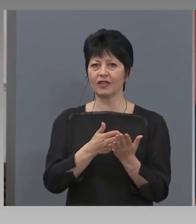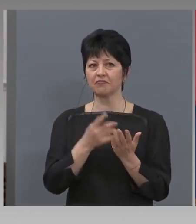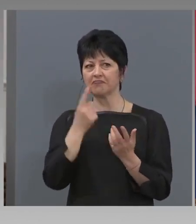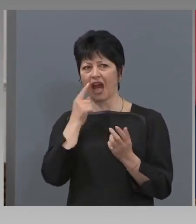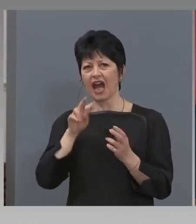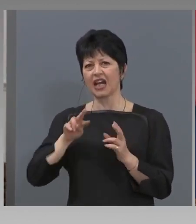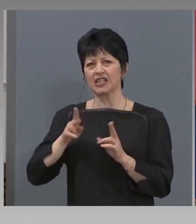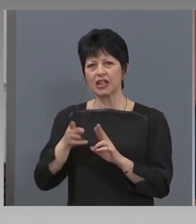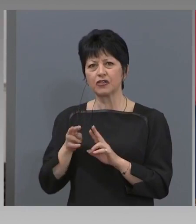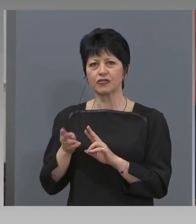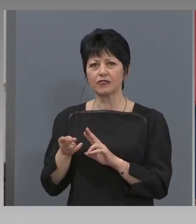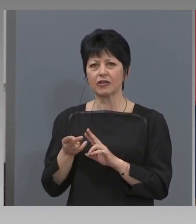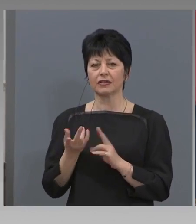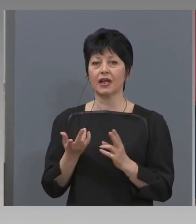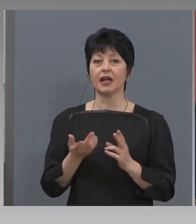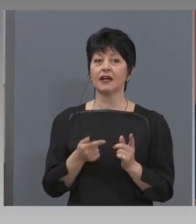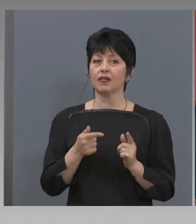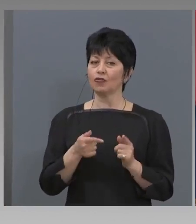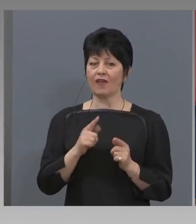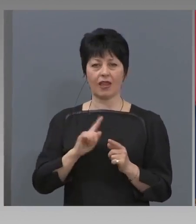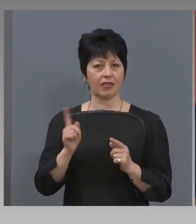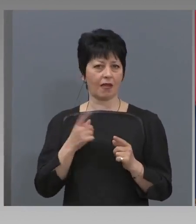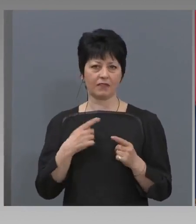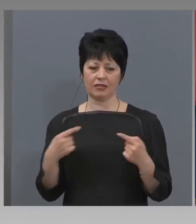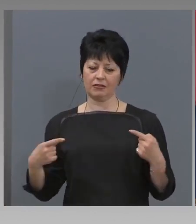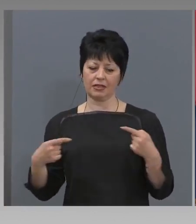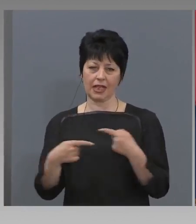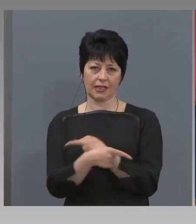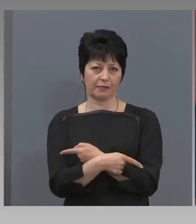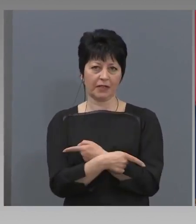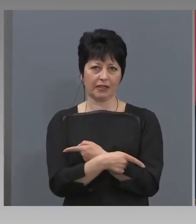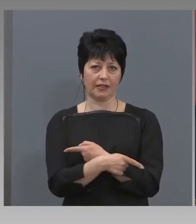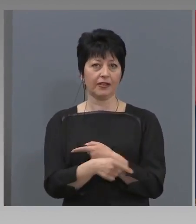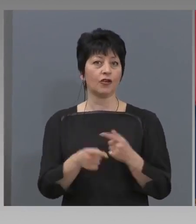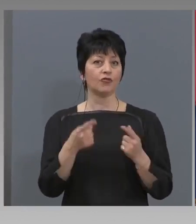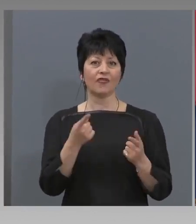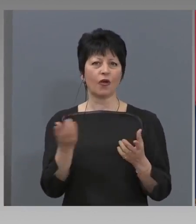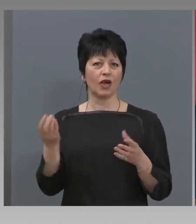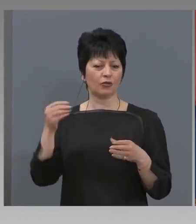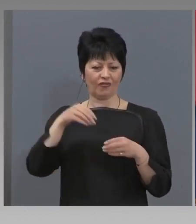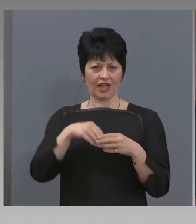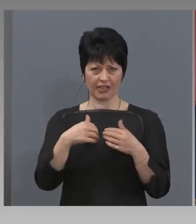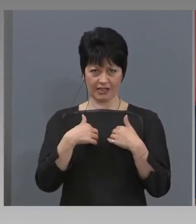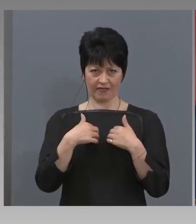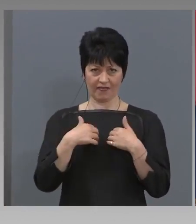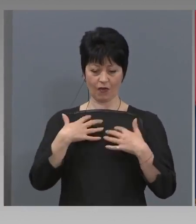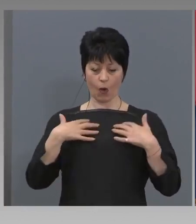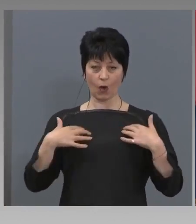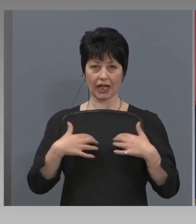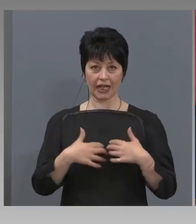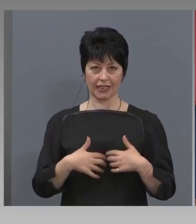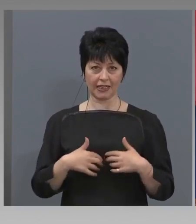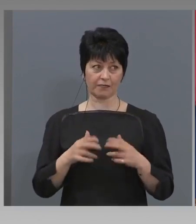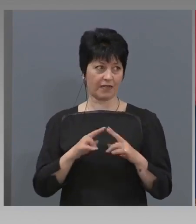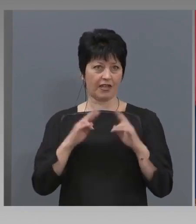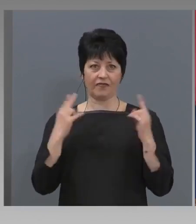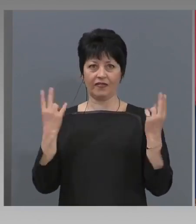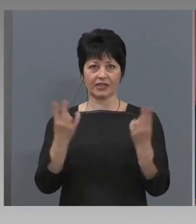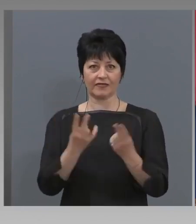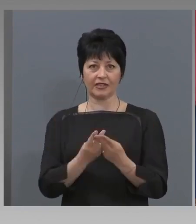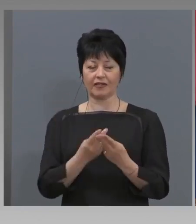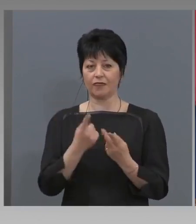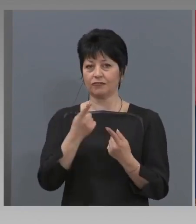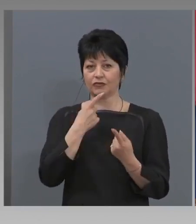Разновидности, мутации, това няма да не се размине. Това вече, щом ни е навлезло в организмите на света, говоря това